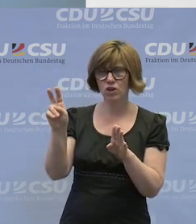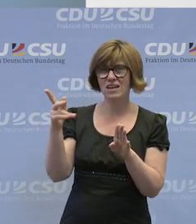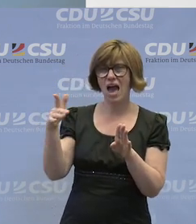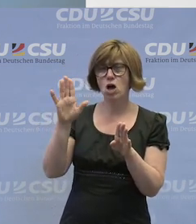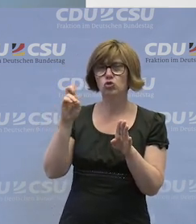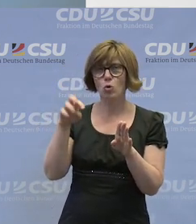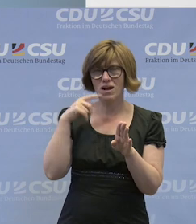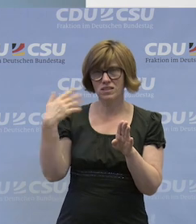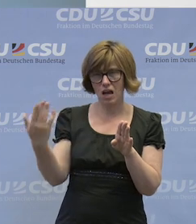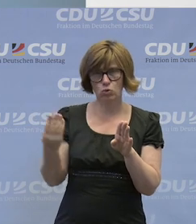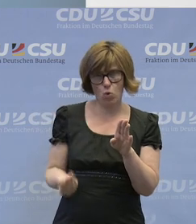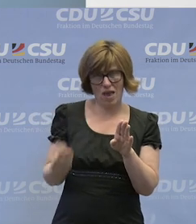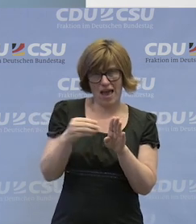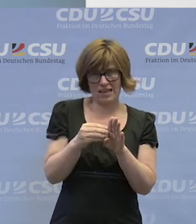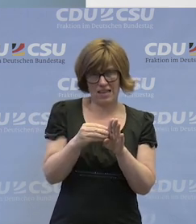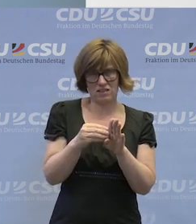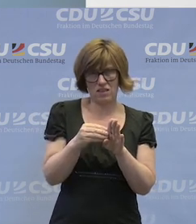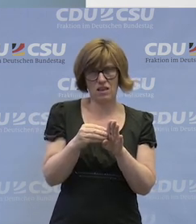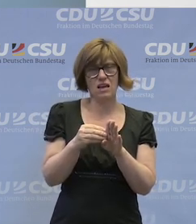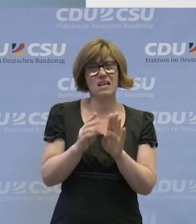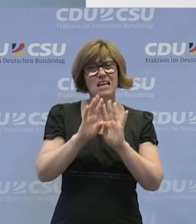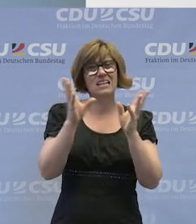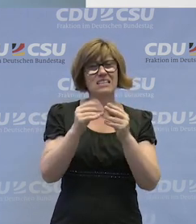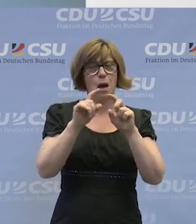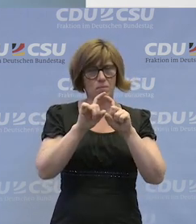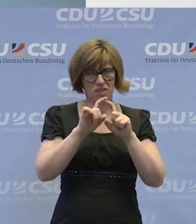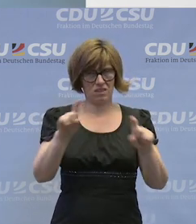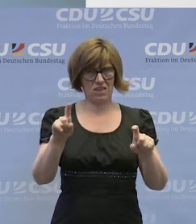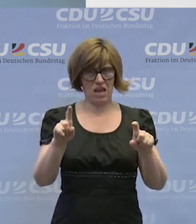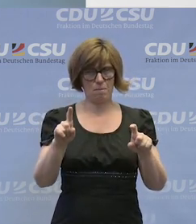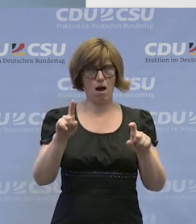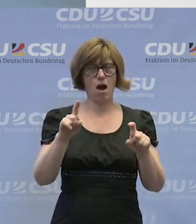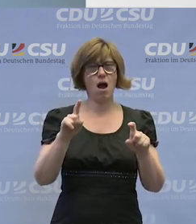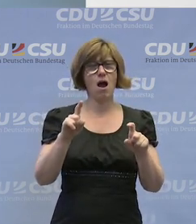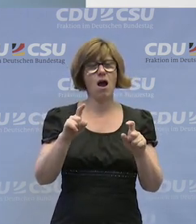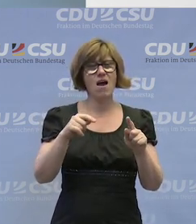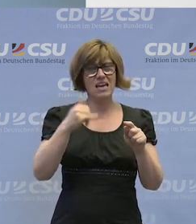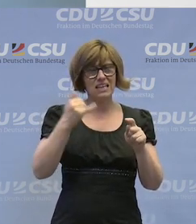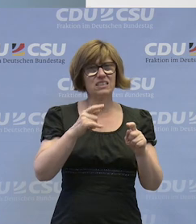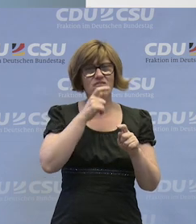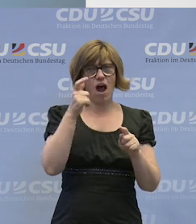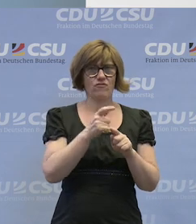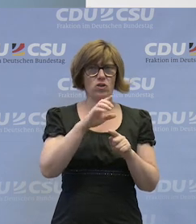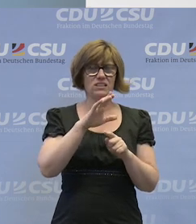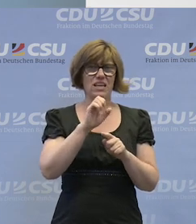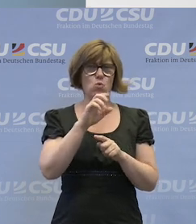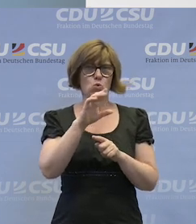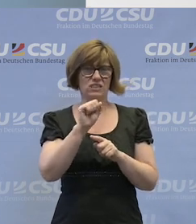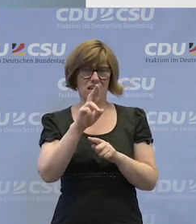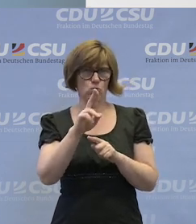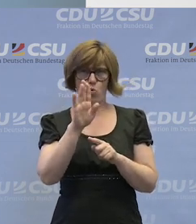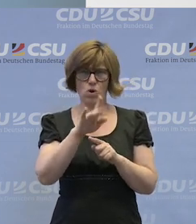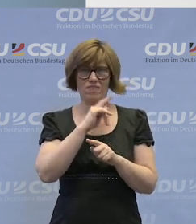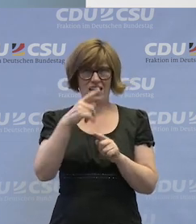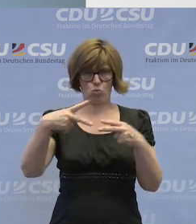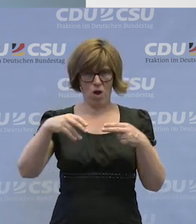Schumann gesagt hat, ergänzend, dass die Gesamtthematik in der Tasche der CDU-CSU, nicht